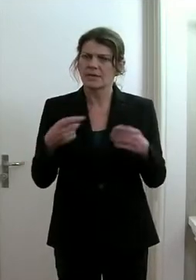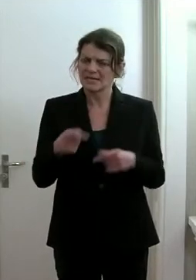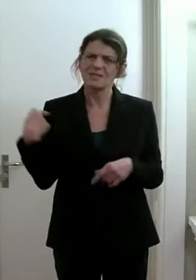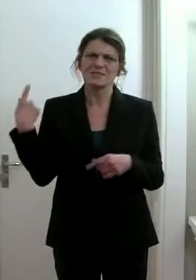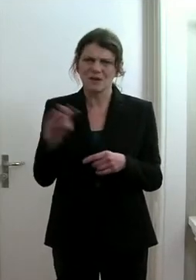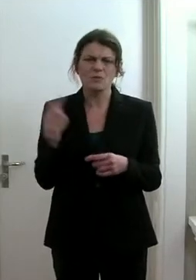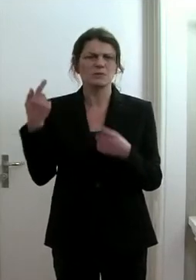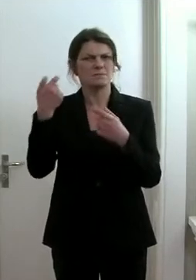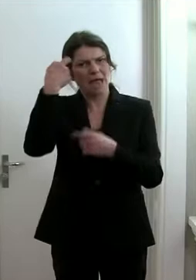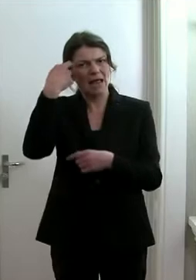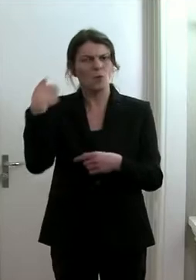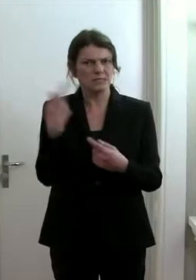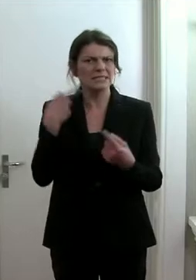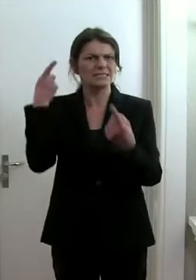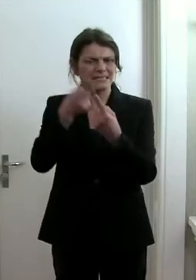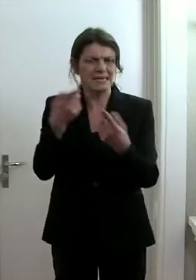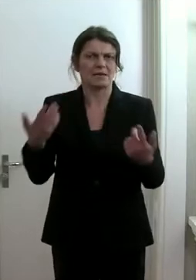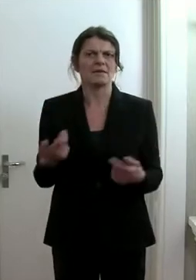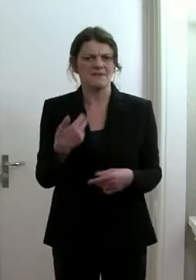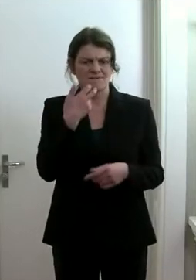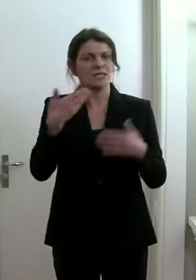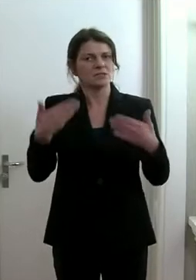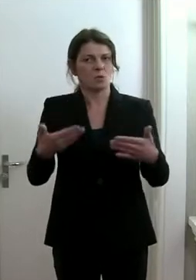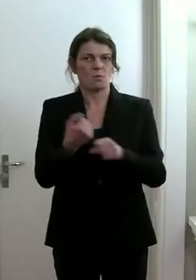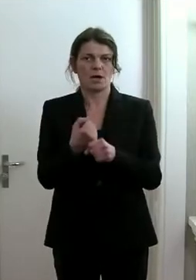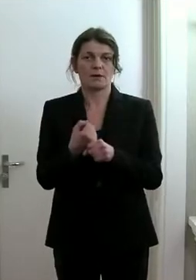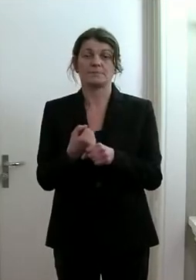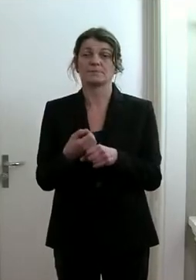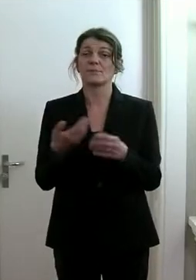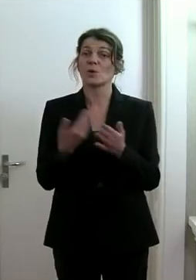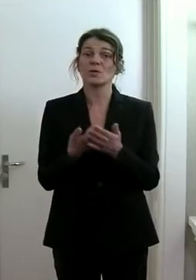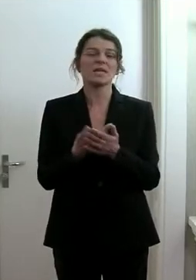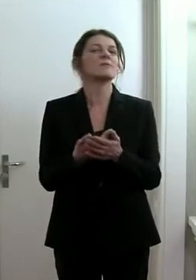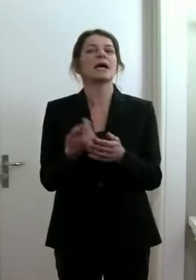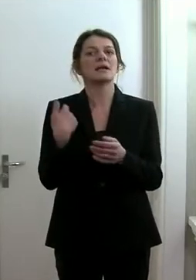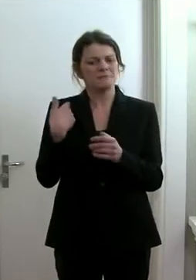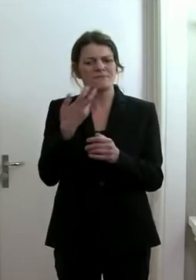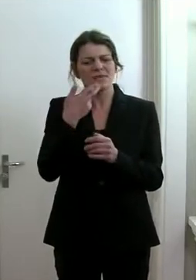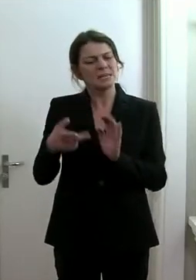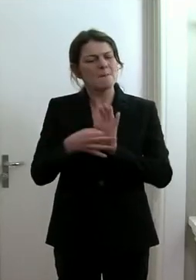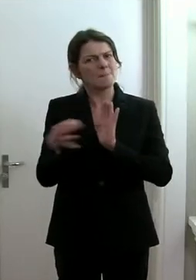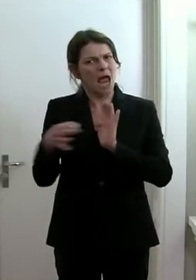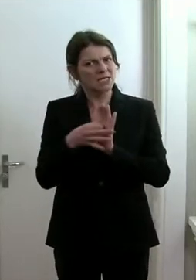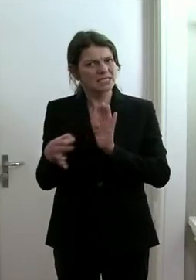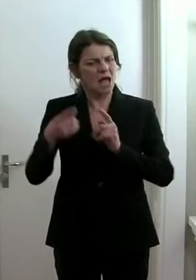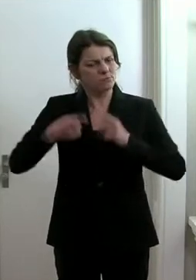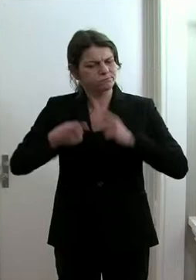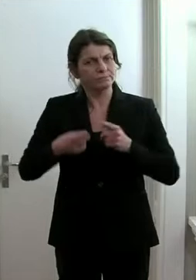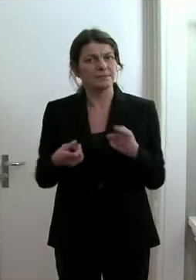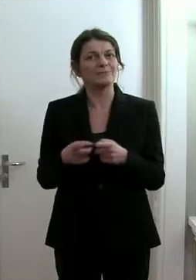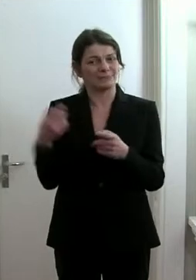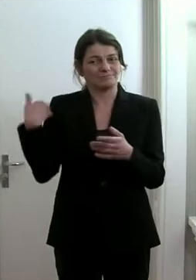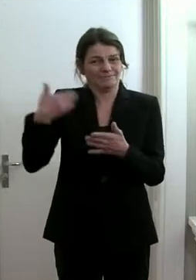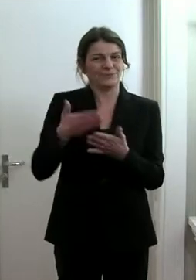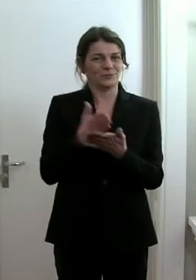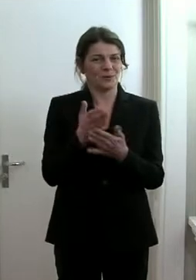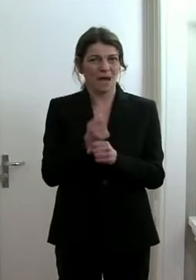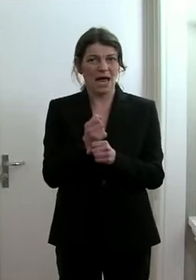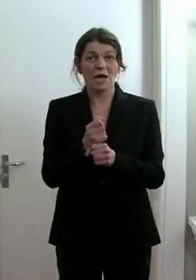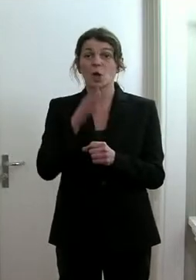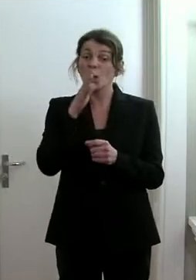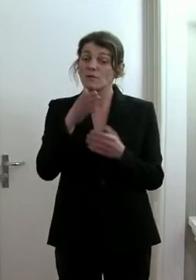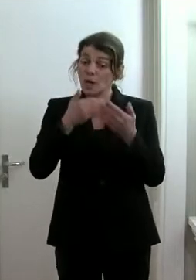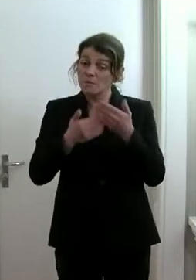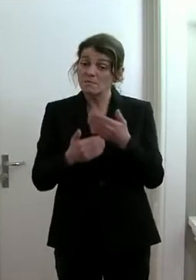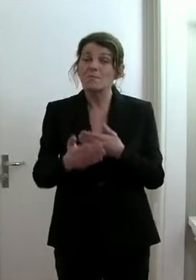unsere Ansicht und auch unsere Absicht. Und deshalb ergreifen wir diese Maßnahmen, die wir eben ergriffen haben und werden auch